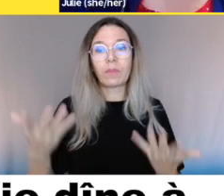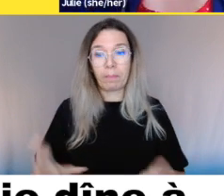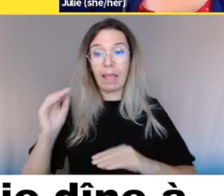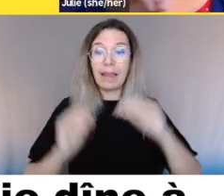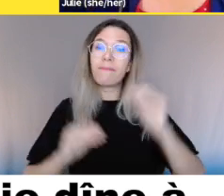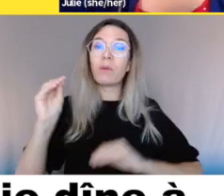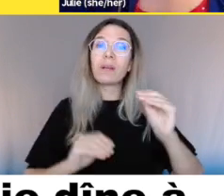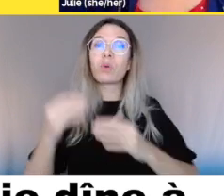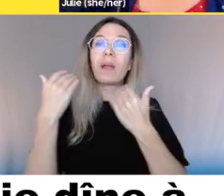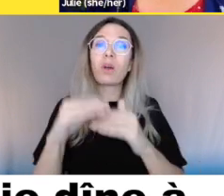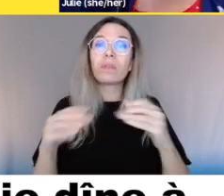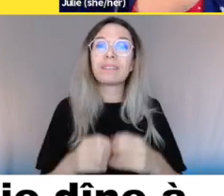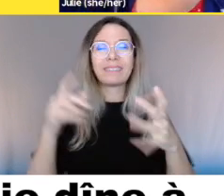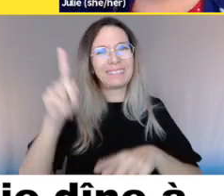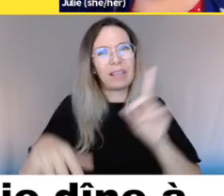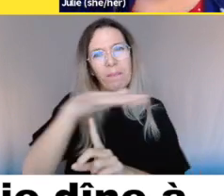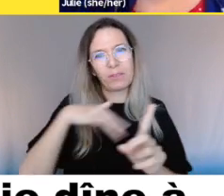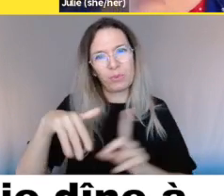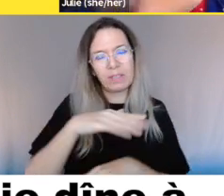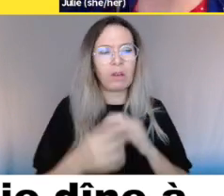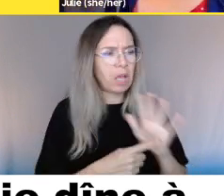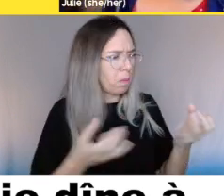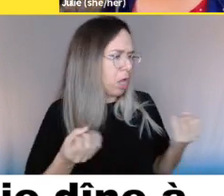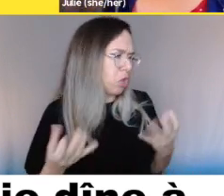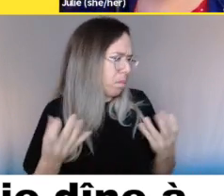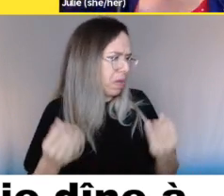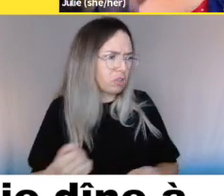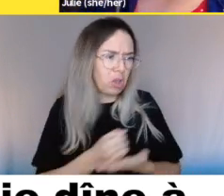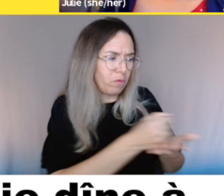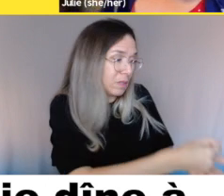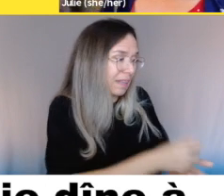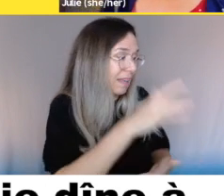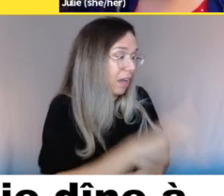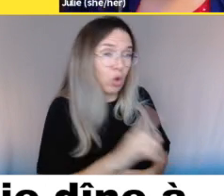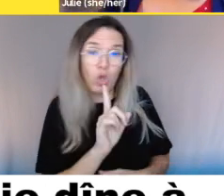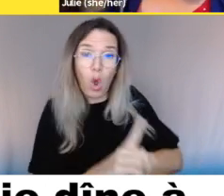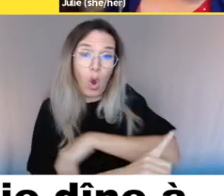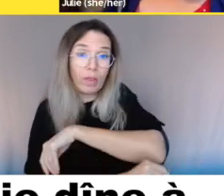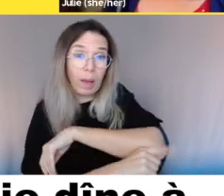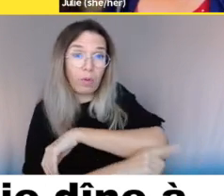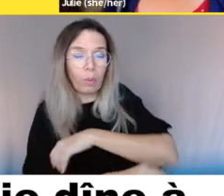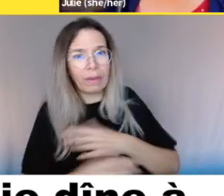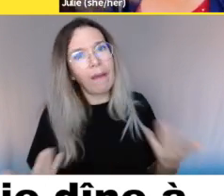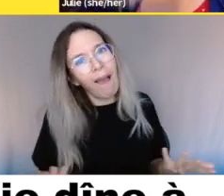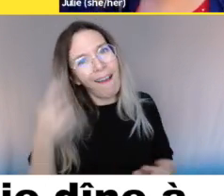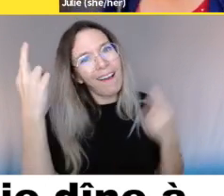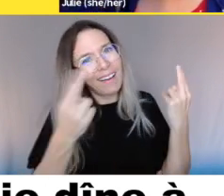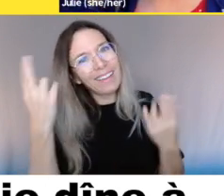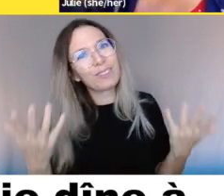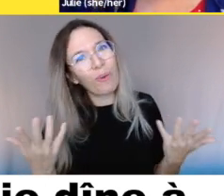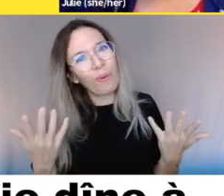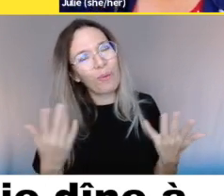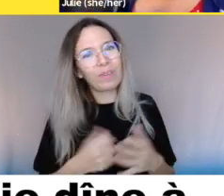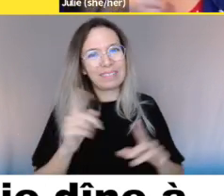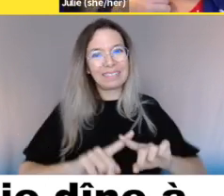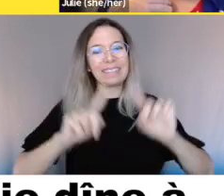mondiale. Et au niveau de la commission québécoise, avec la charte québécoise, aussi que ça nuisait à